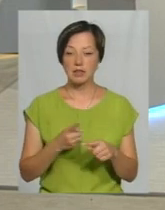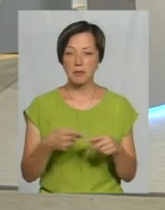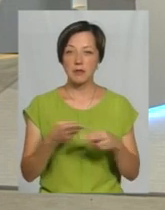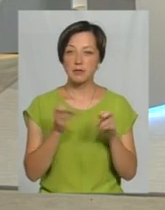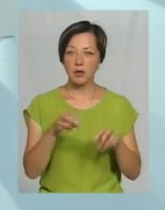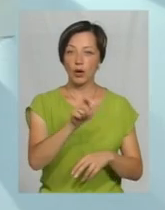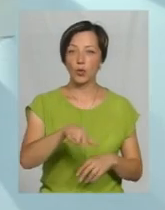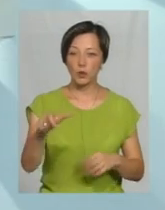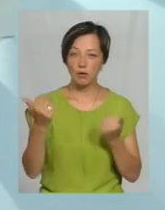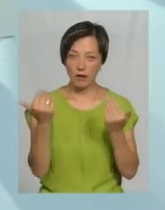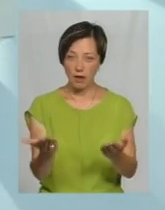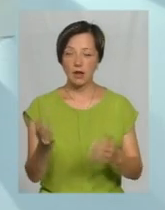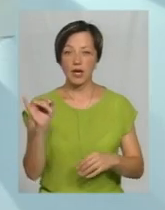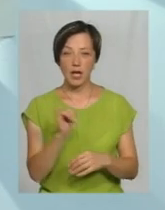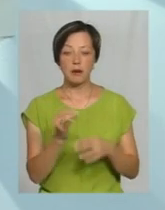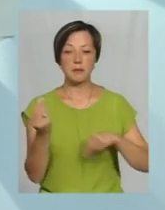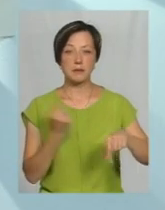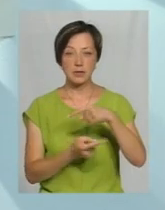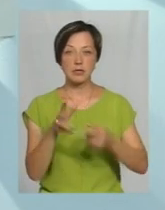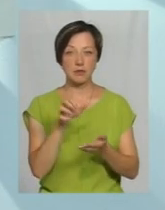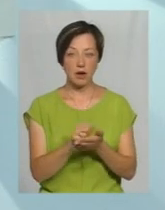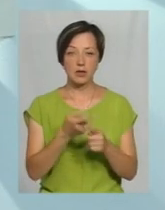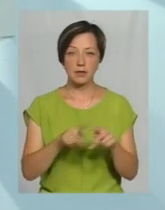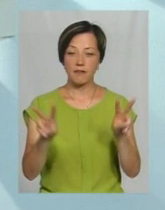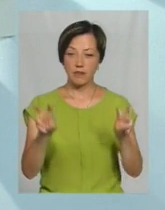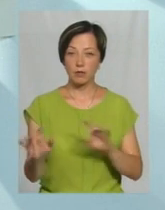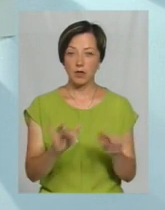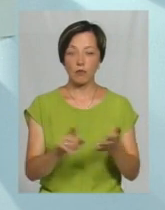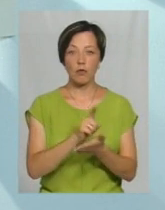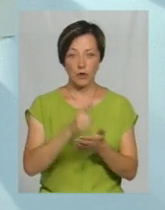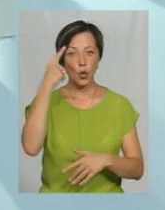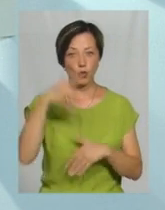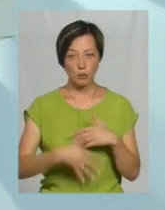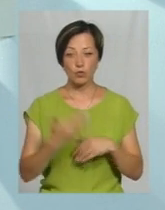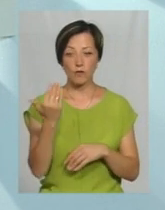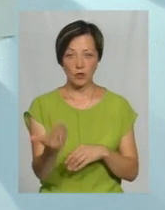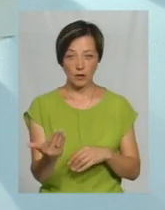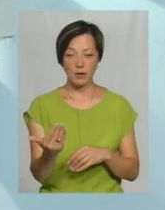і підприємці, які займаються цим видом діяльності, вони повинні розуміти, що